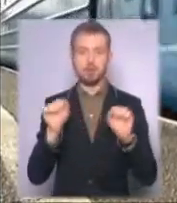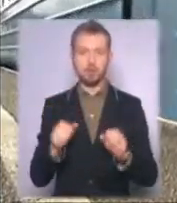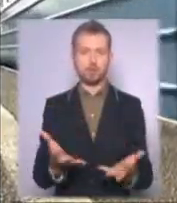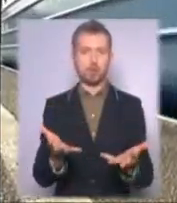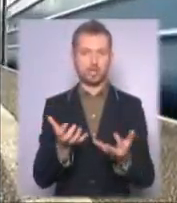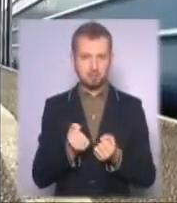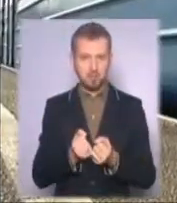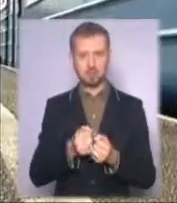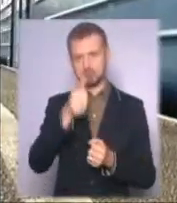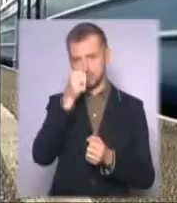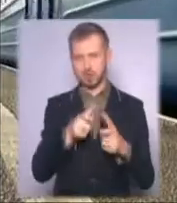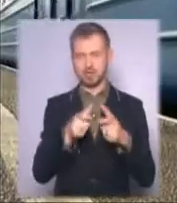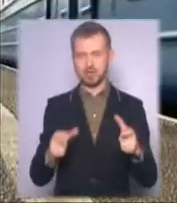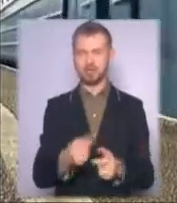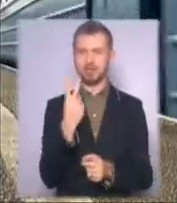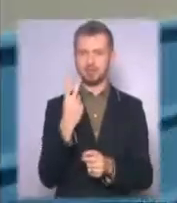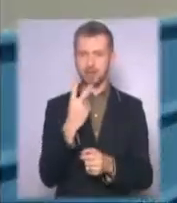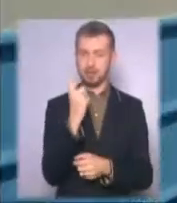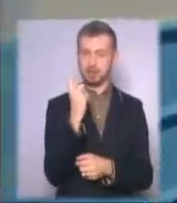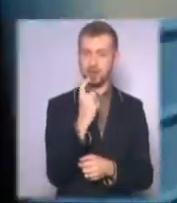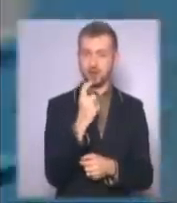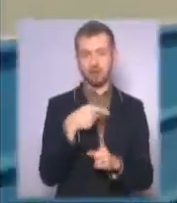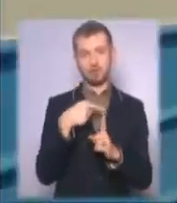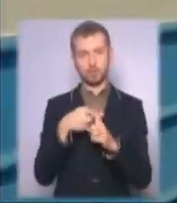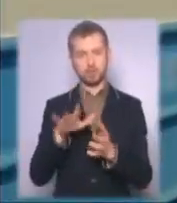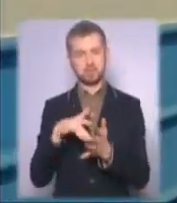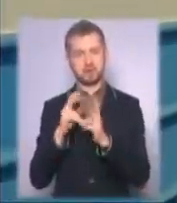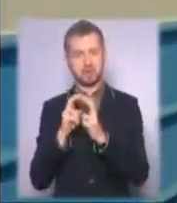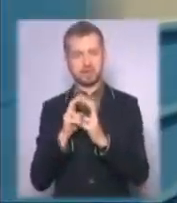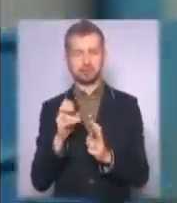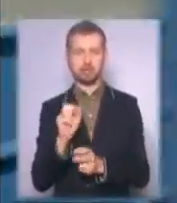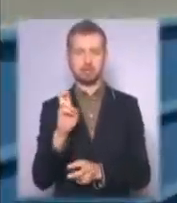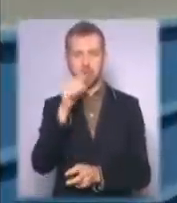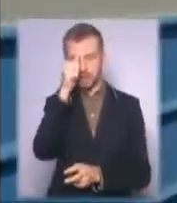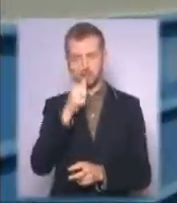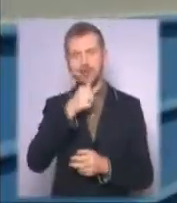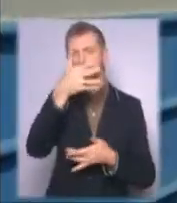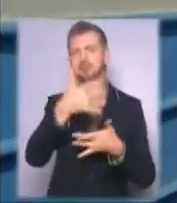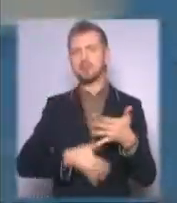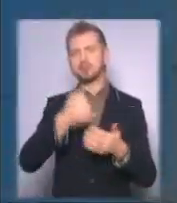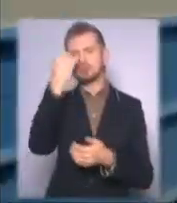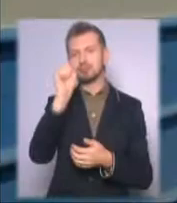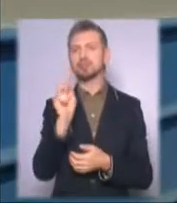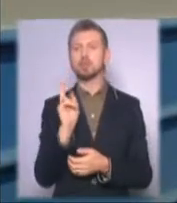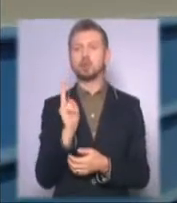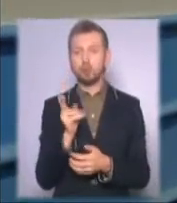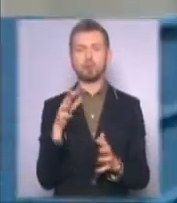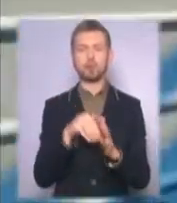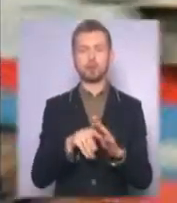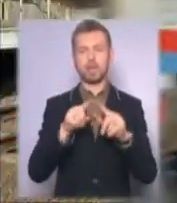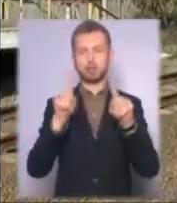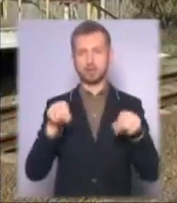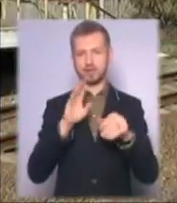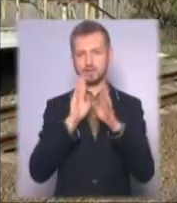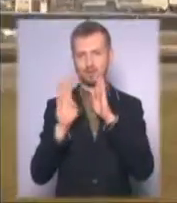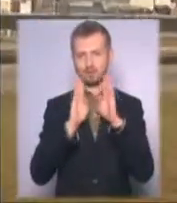проїзні квитки на два види транспорту – трамвай, міська електричка – на березень. Список переможців опублікують на сторінці Київпас-Трансу у Фейсбук